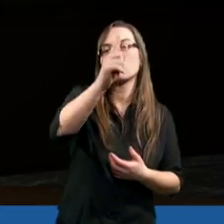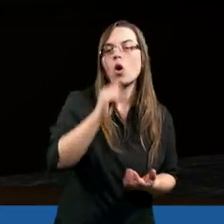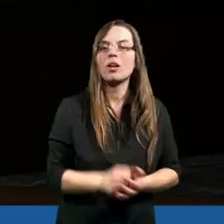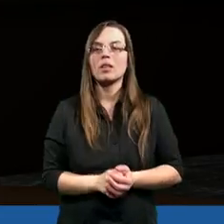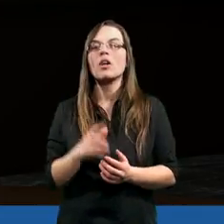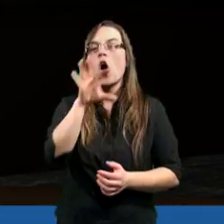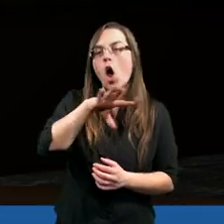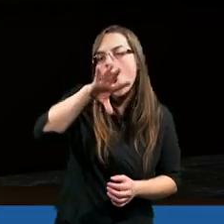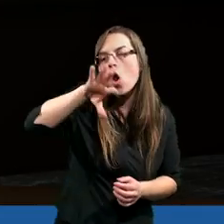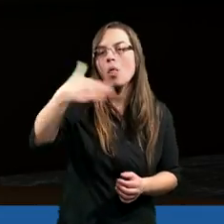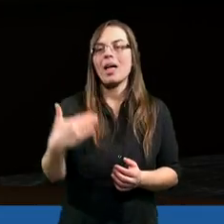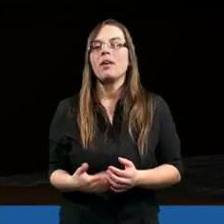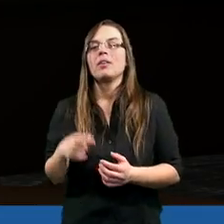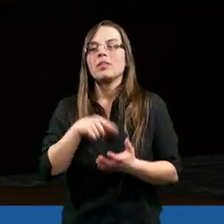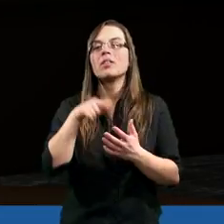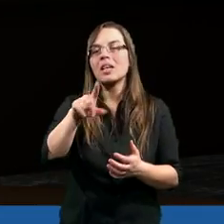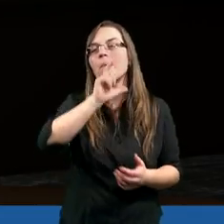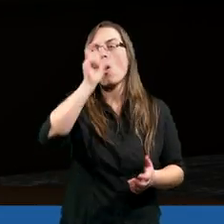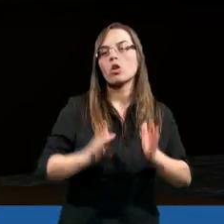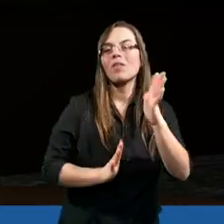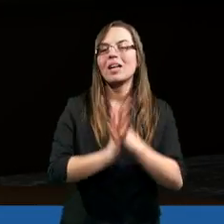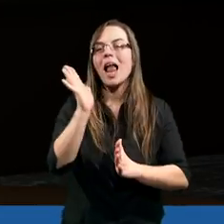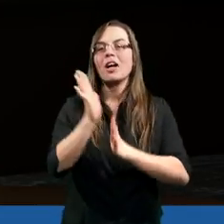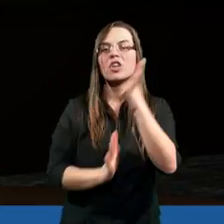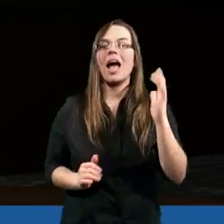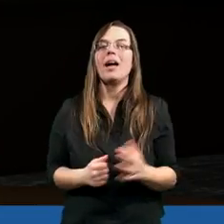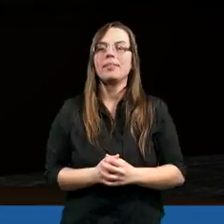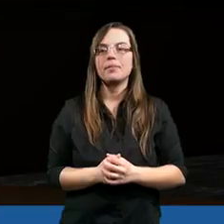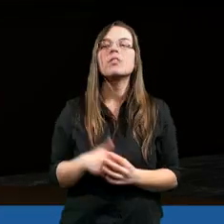stronę. I oglądałem tutaj naszą podkowę.